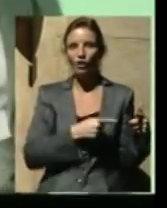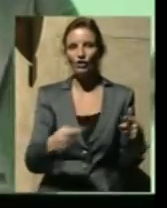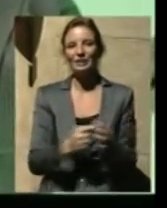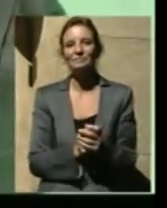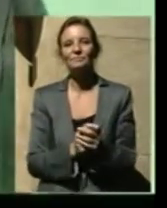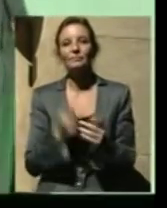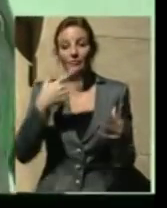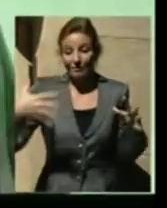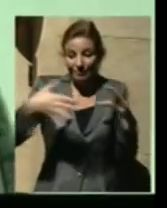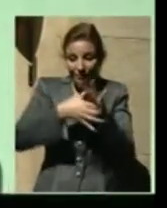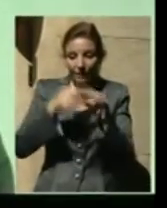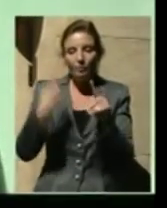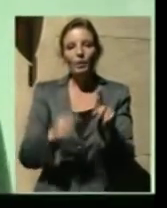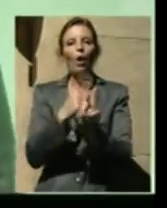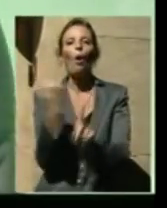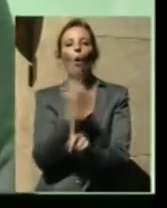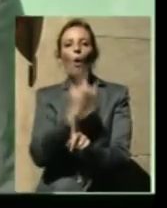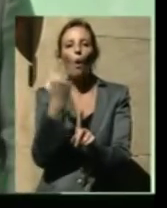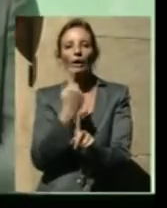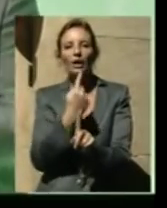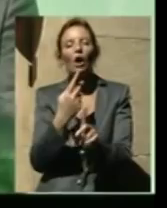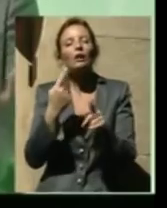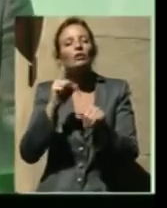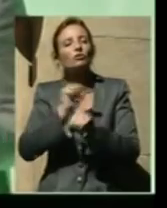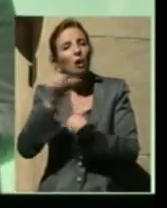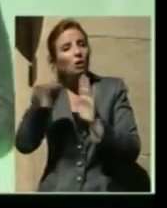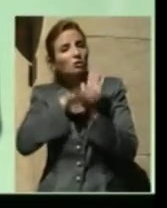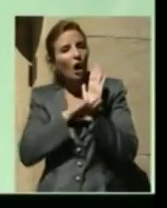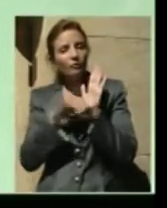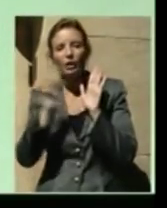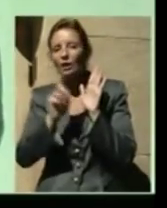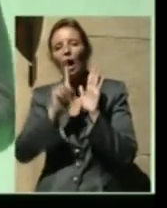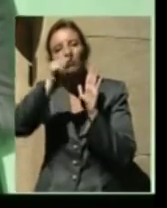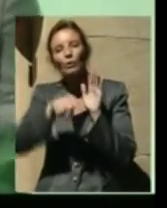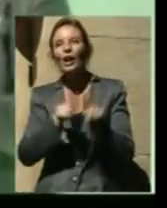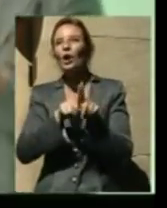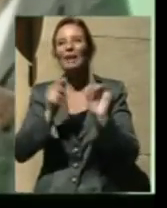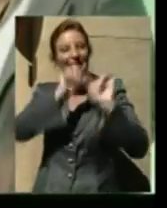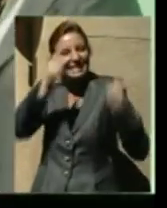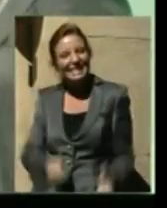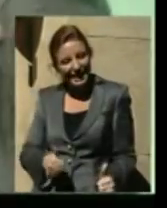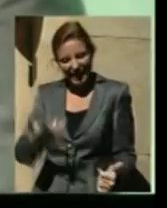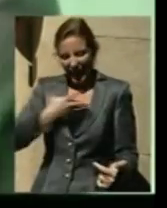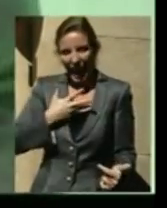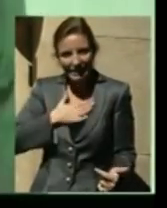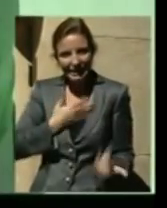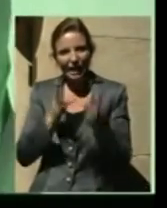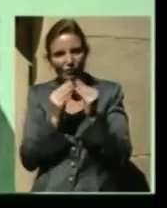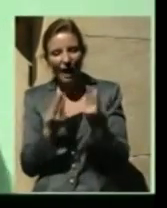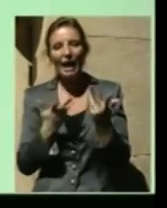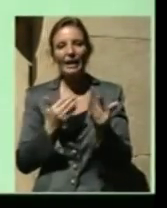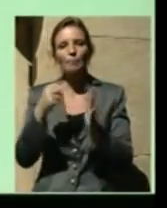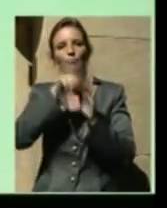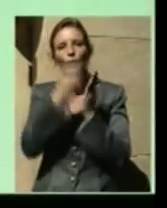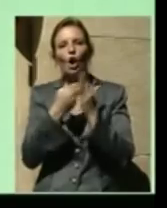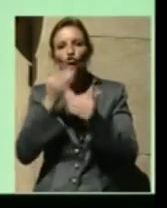forse unico e che lo rendono non solo un software, ma anche un modo di essere, un modo di fare, un modo di portare avanti dei progetti. Un wiki